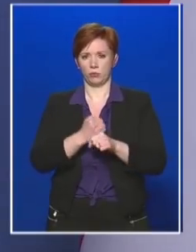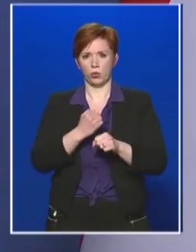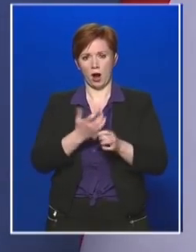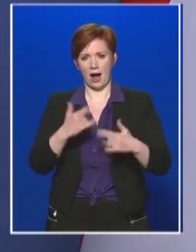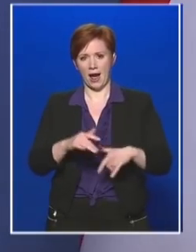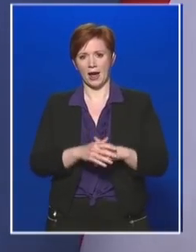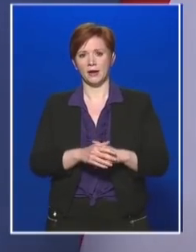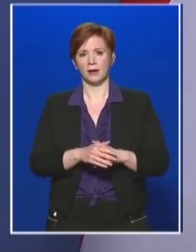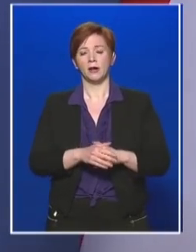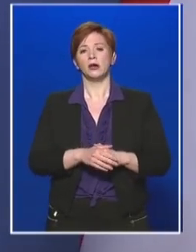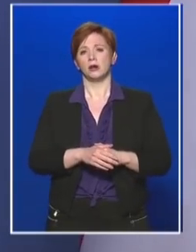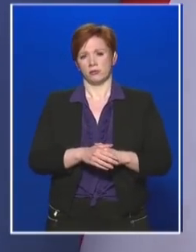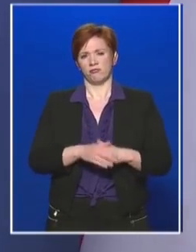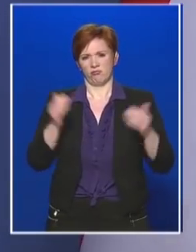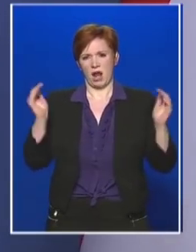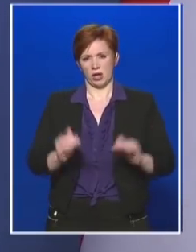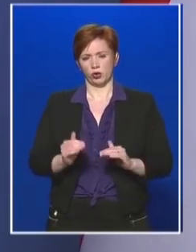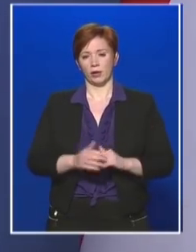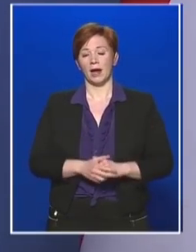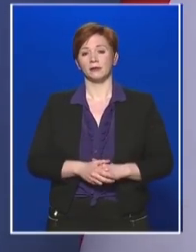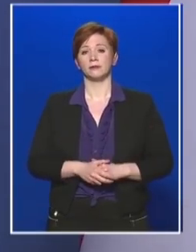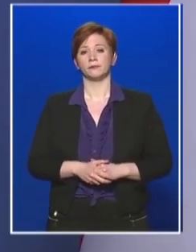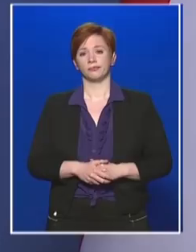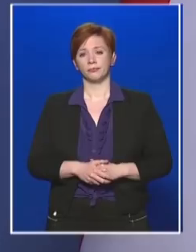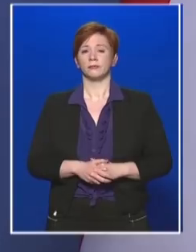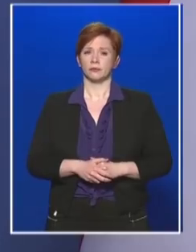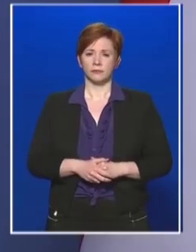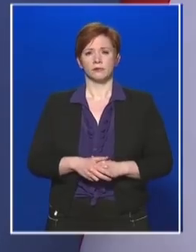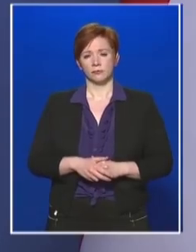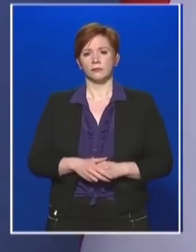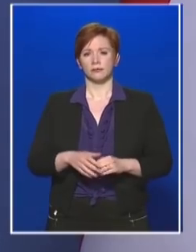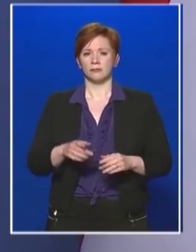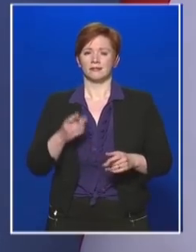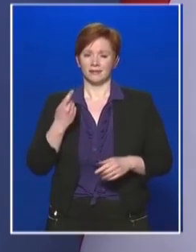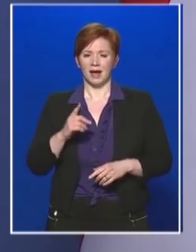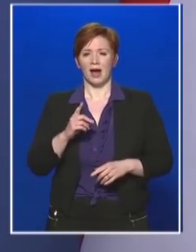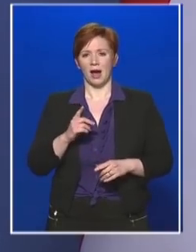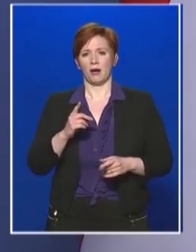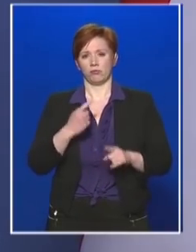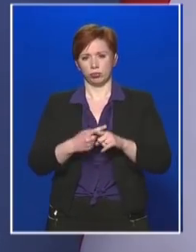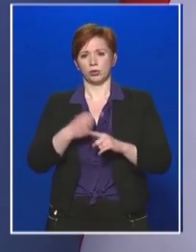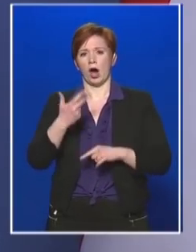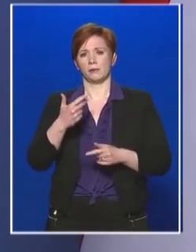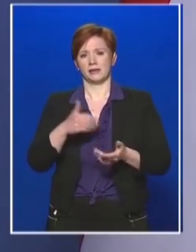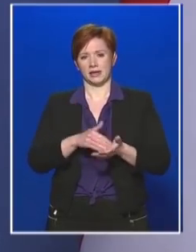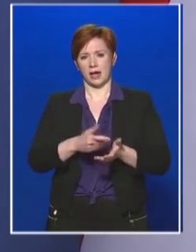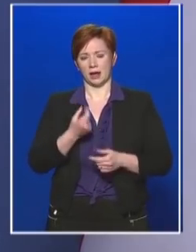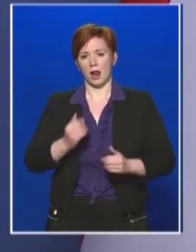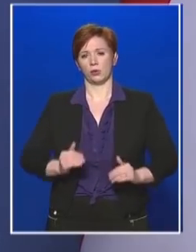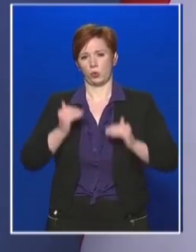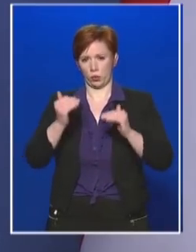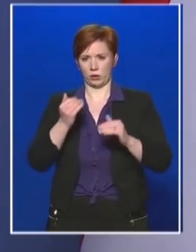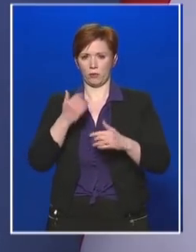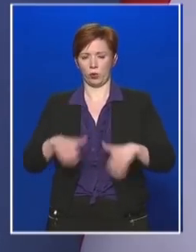sokan még viszonylag gyorsan tudtak új állást találni maguknak, de így is 30 ezerrel nőtt a munkanélküliek száma, és azt